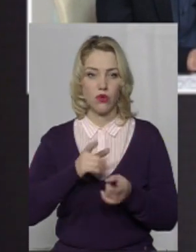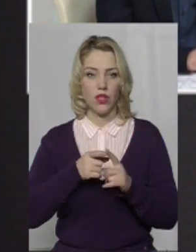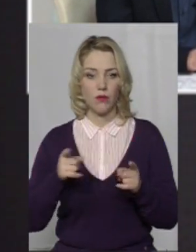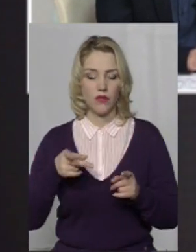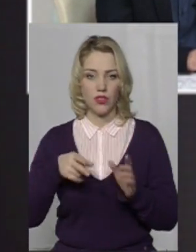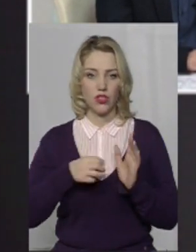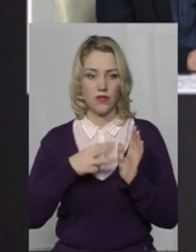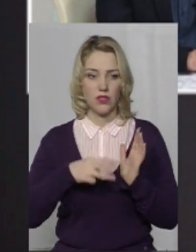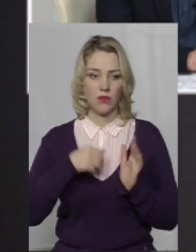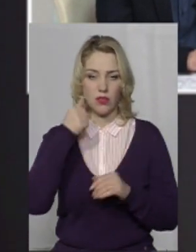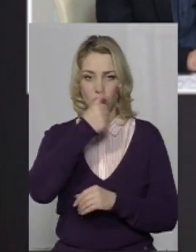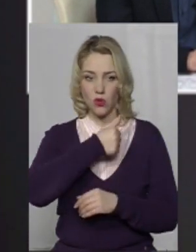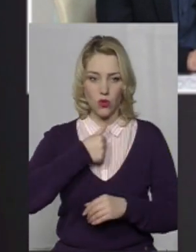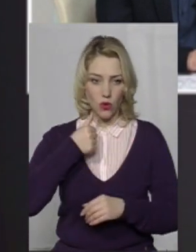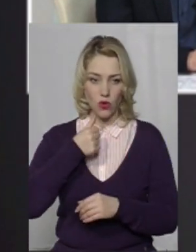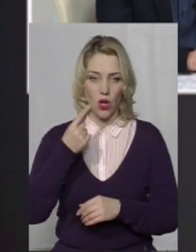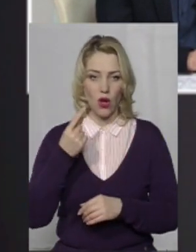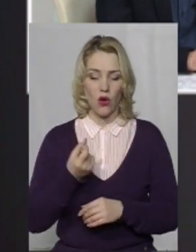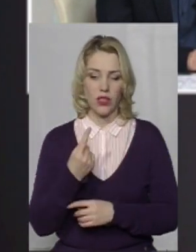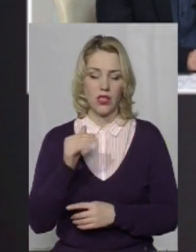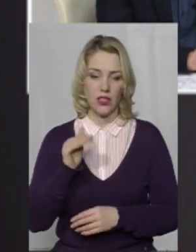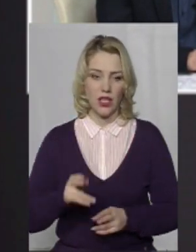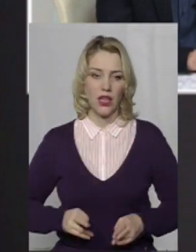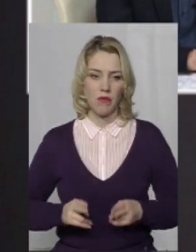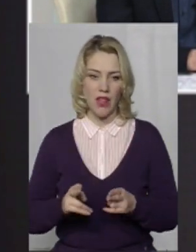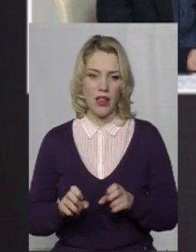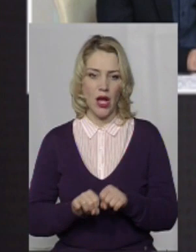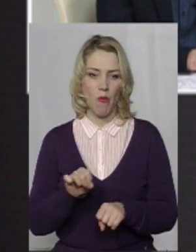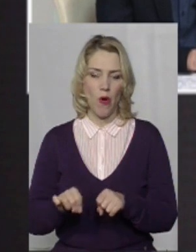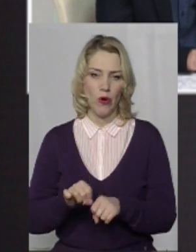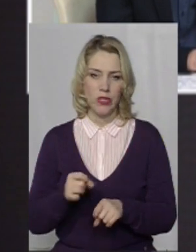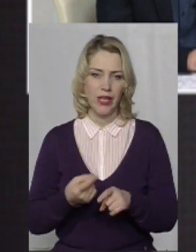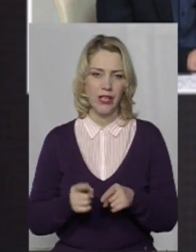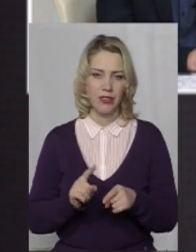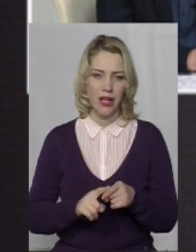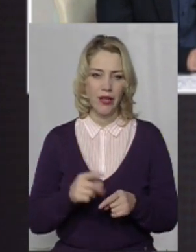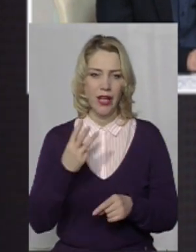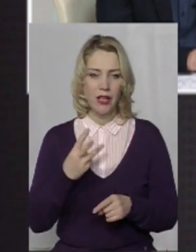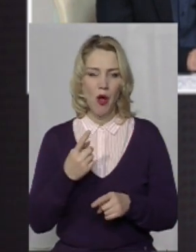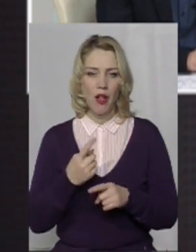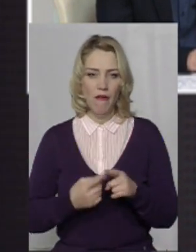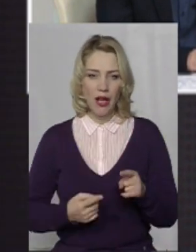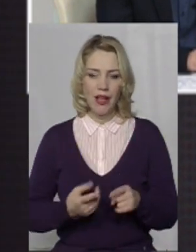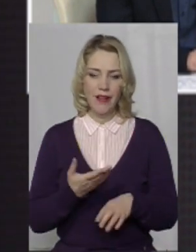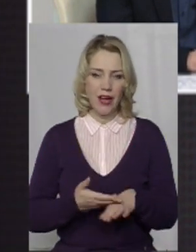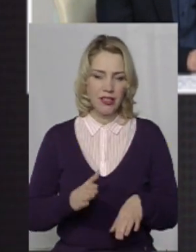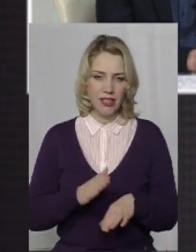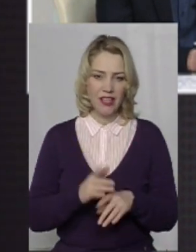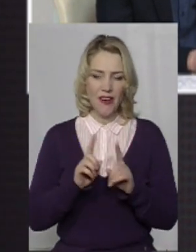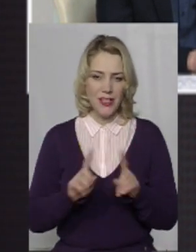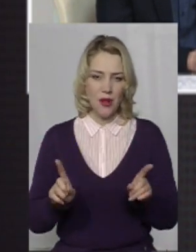протязі 2018 року 11 тисяч кримінальних правопорушень, з них майже 3,5 – тяжких та